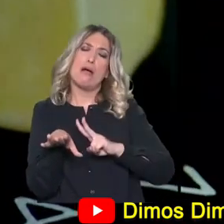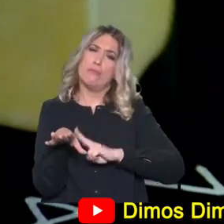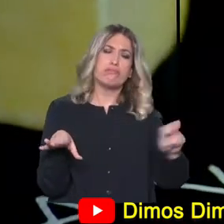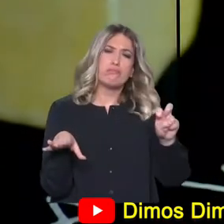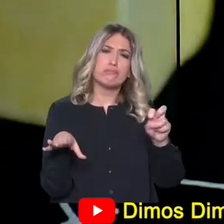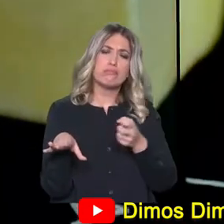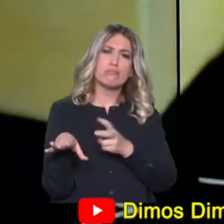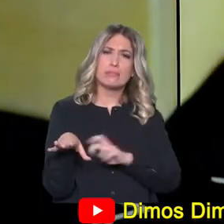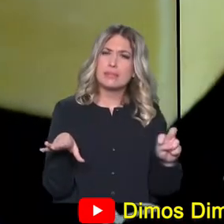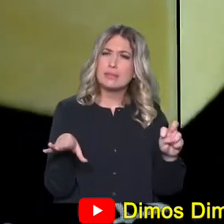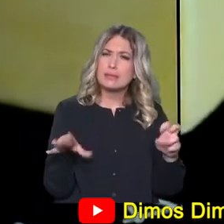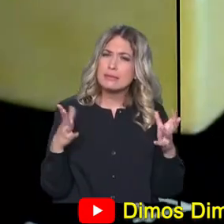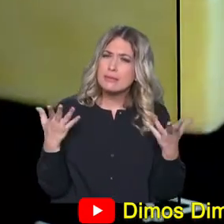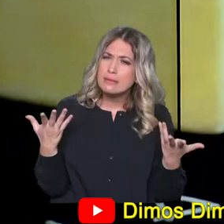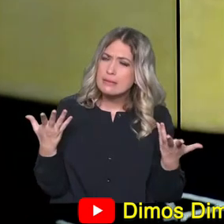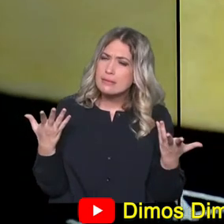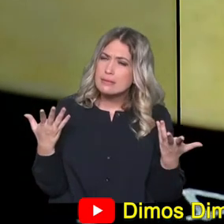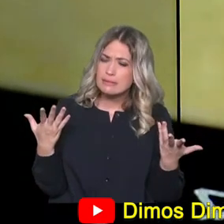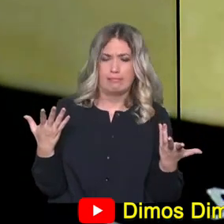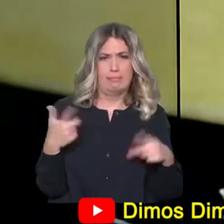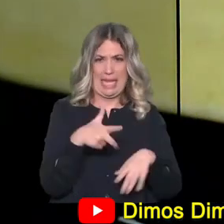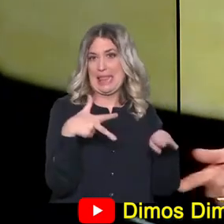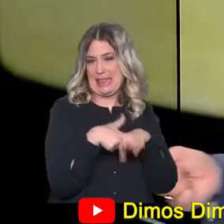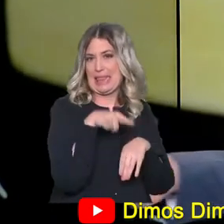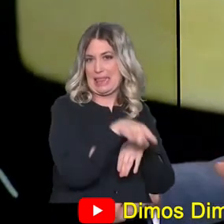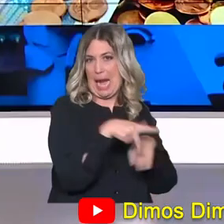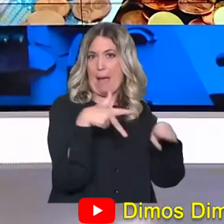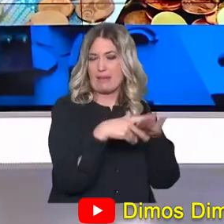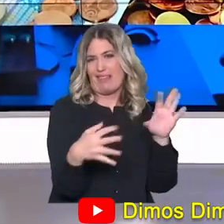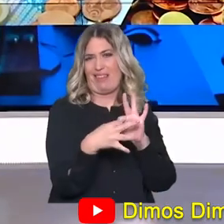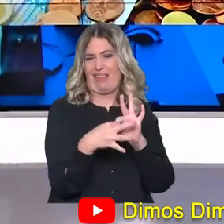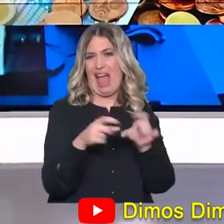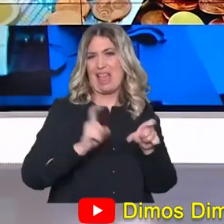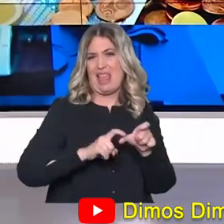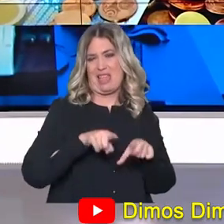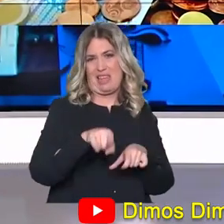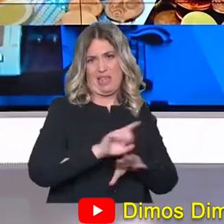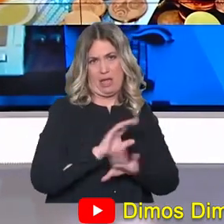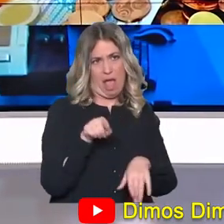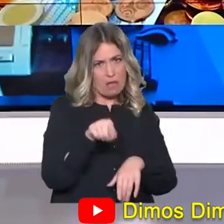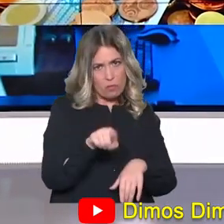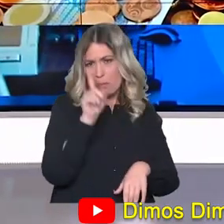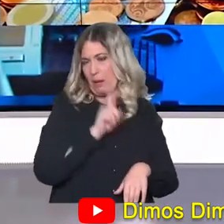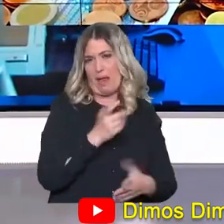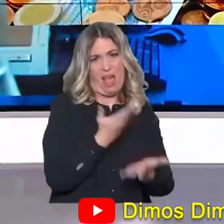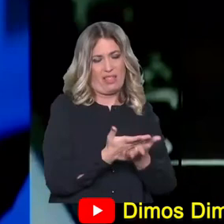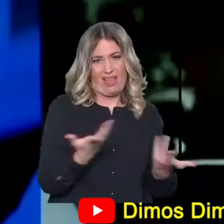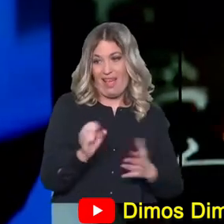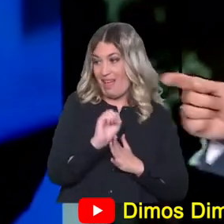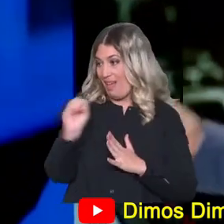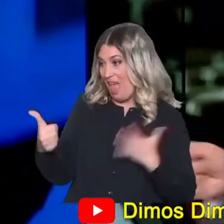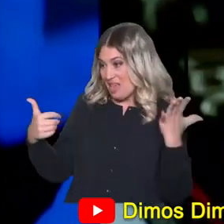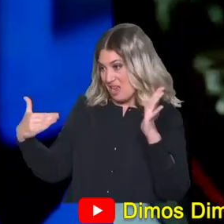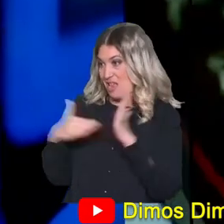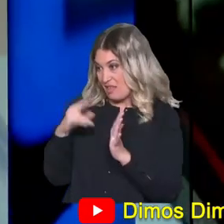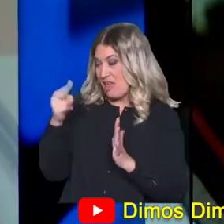Και είπαμε ότι εδώ ανήγει θέμα και για τις εισπρακτικές και για τις τράπεζες. Γιατί η εισπρακτική πρέπει να πάρει την άδεια από τράπεζα για να μπει στο λογαριασμό. Τα λεφτά, όπως